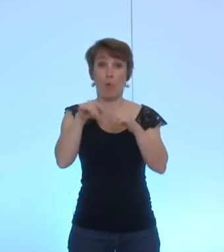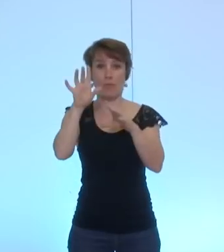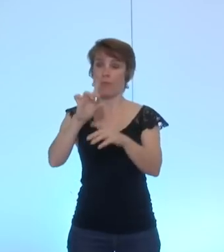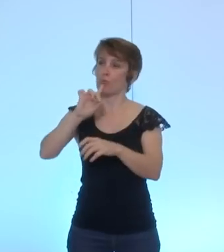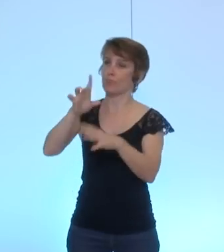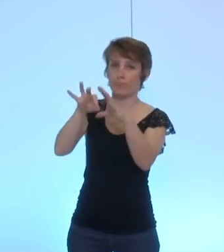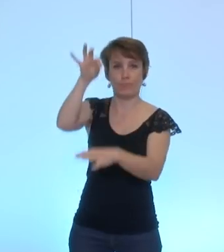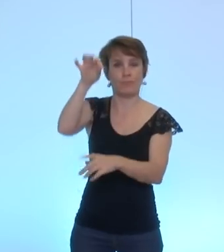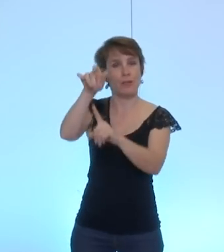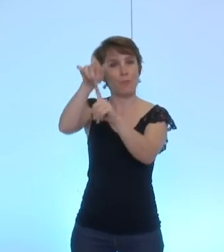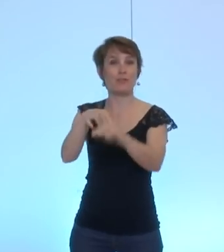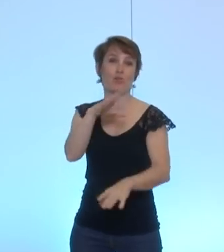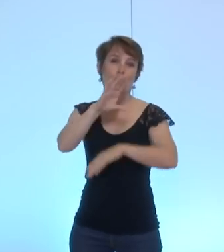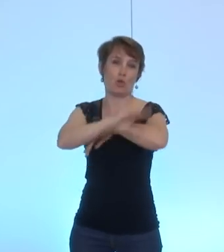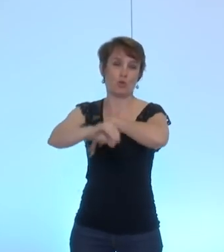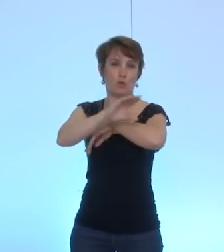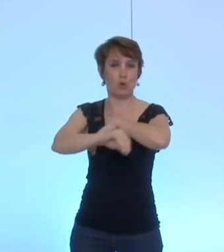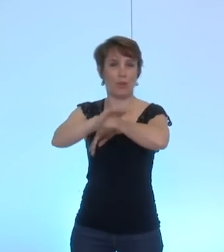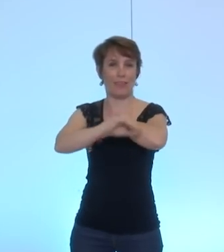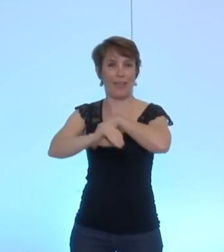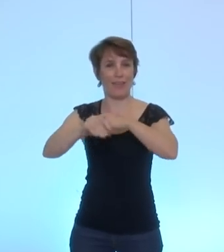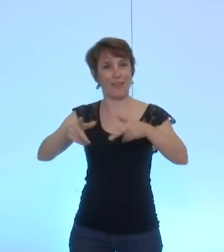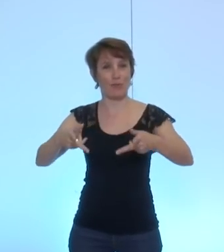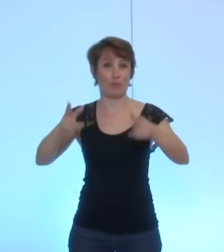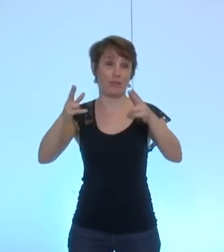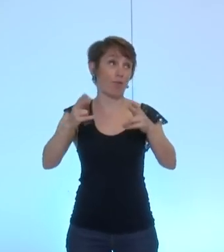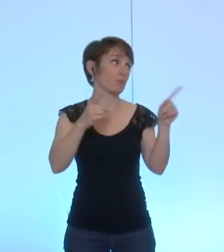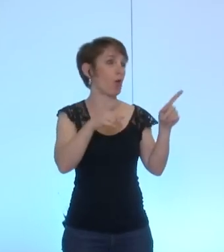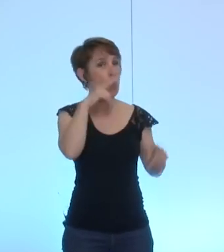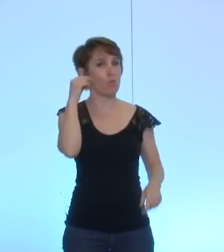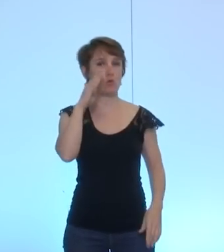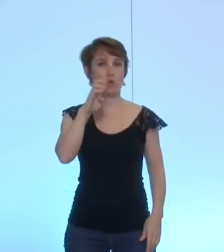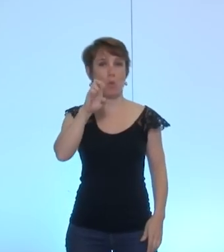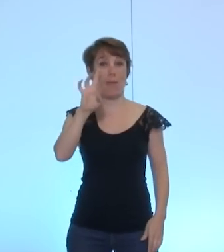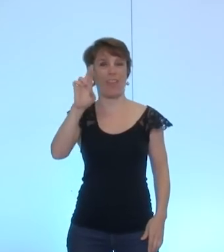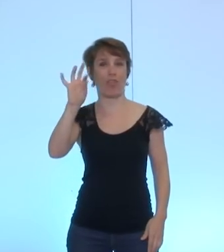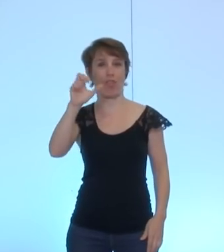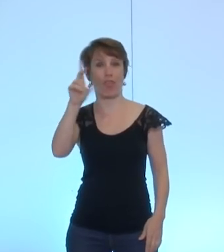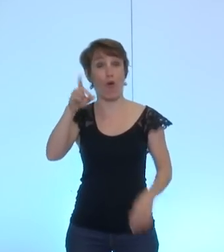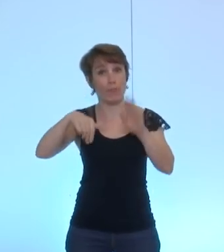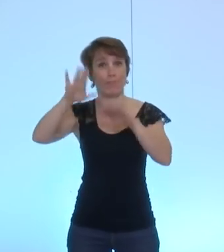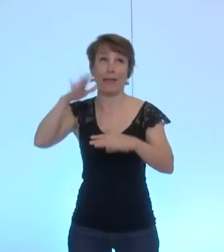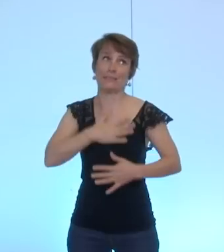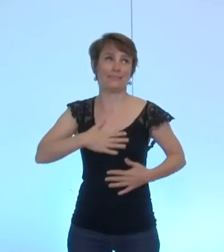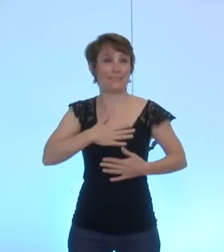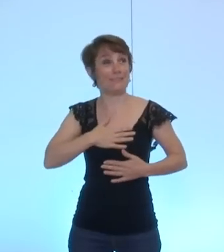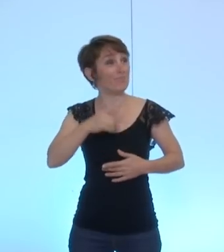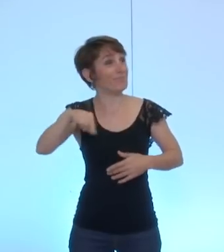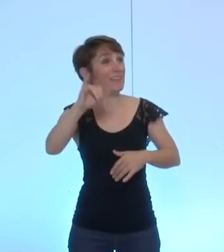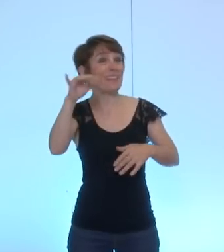de séance, pour la plus grande joie d'Olivier Bertrand. Il s'est porté candidat. Donc, qui est pour ?